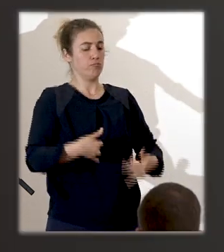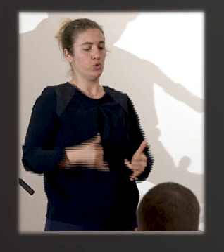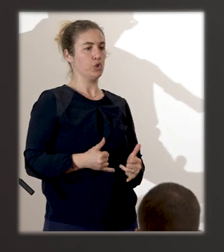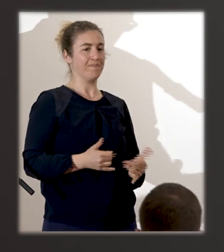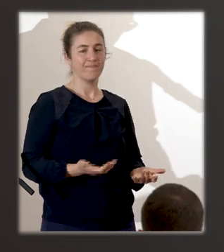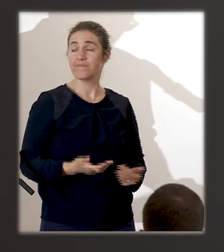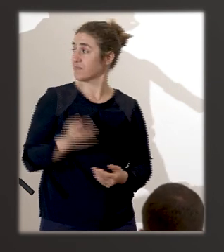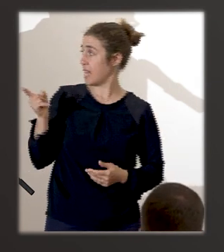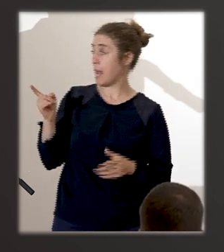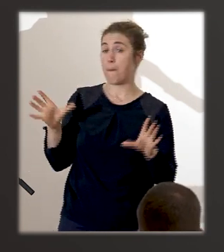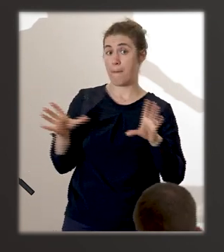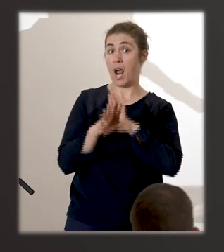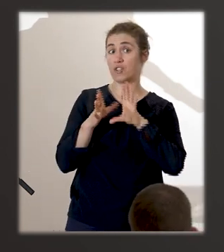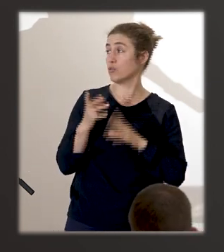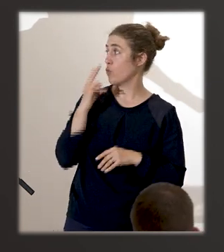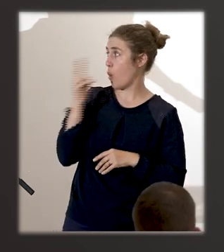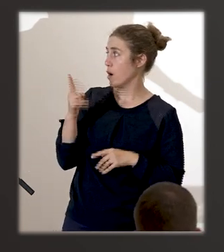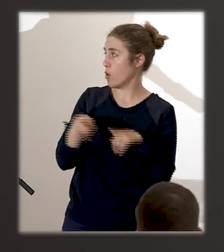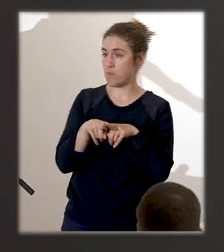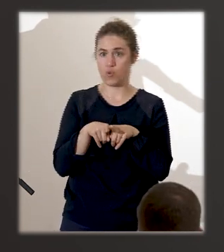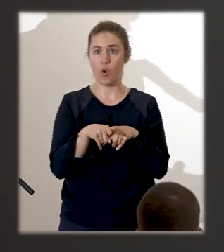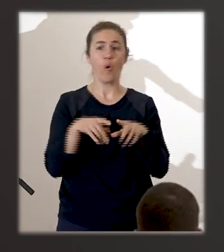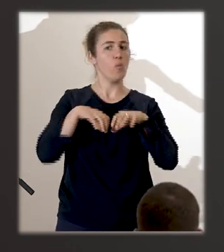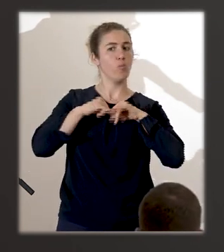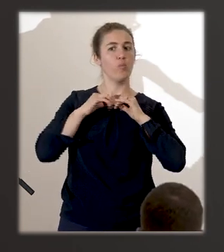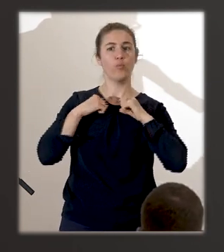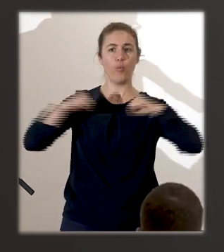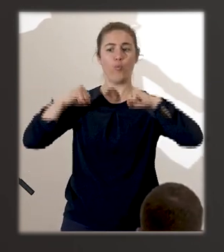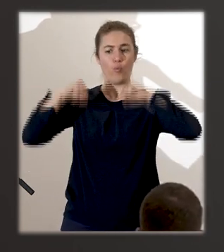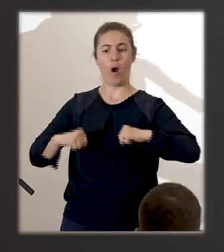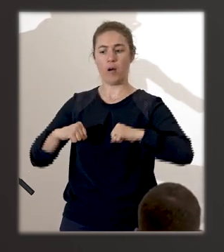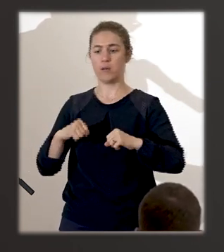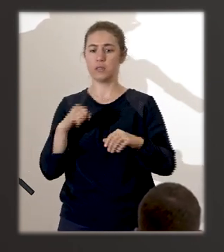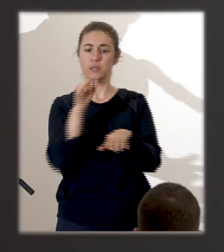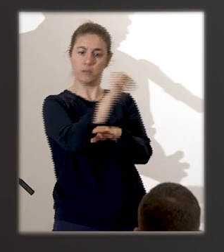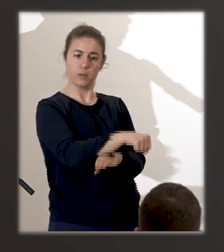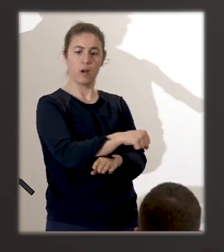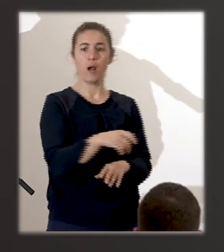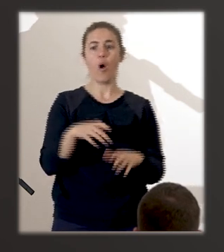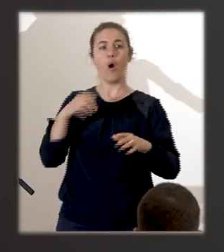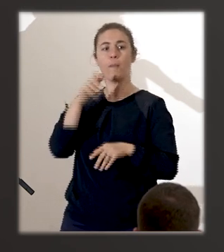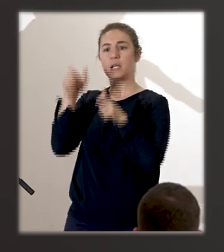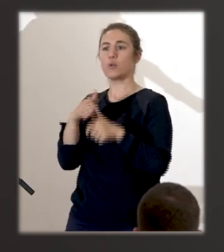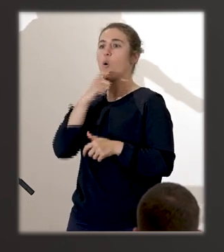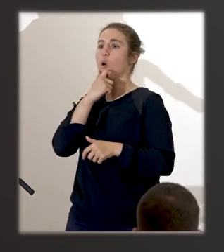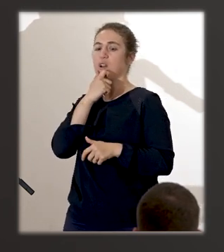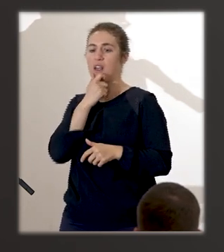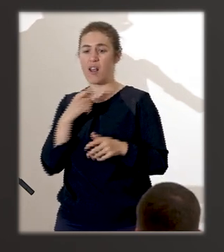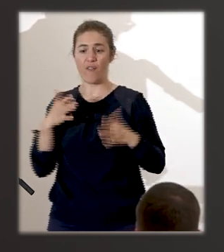tout indique le rapport de force. D'un côté, les Anglais vêtus, de l'autre, des Noirs pratiquement nus,